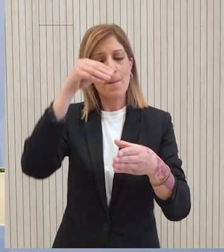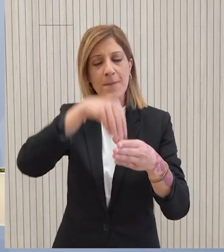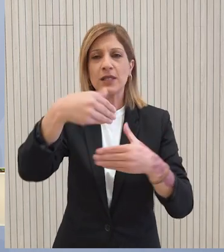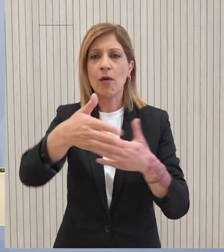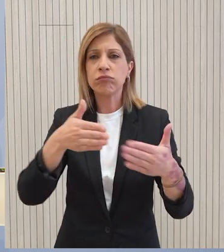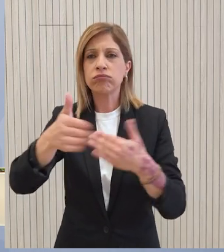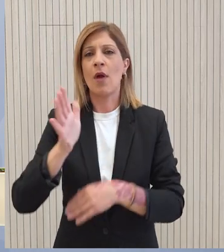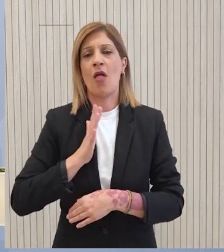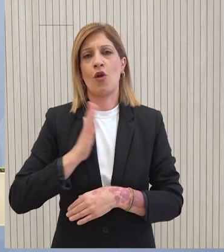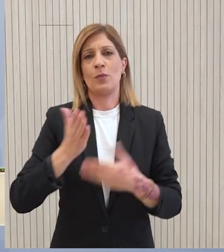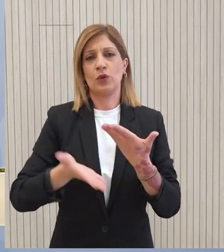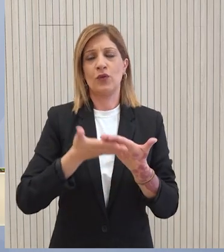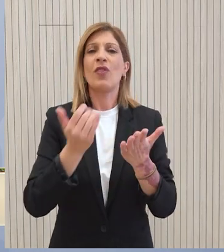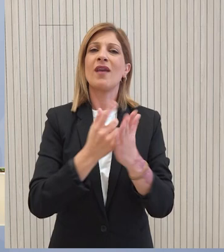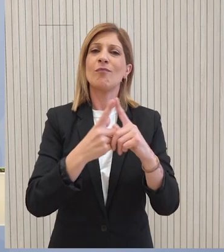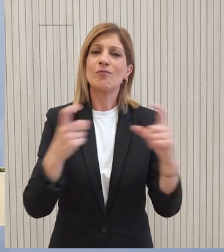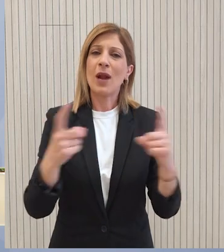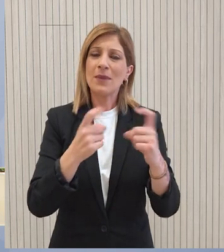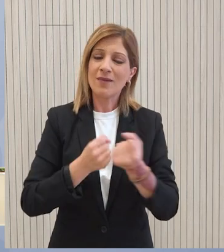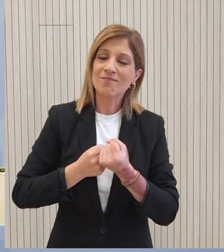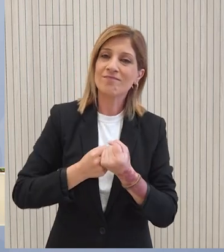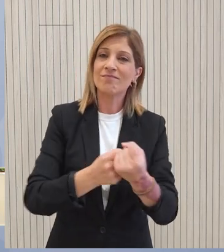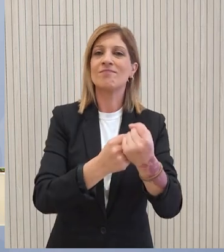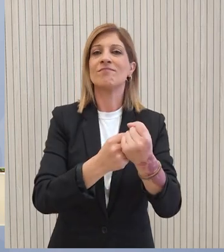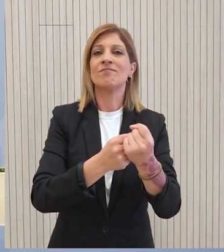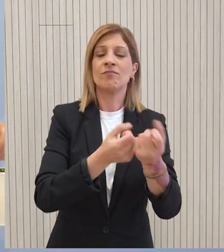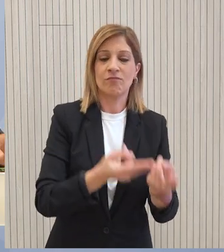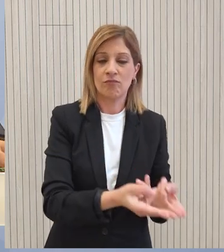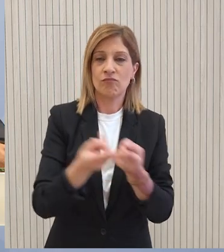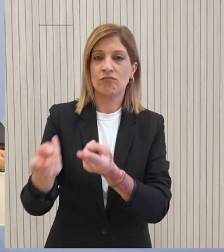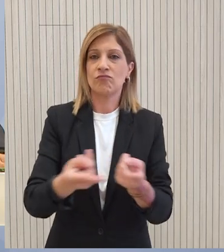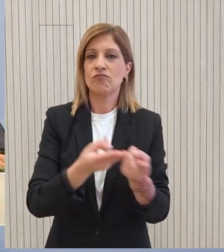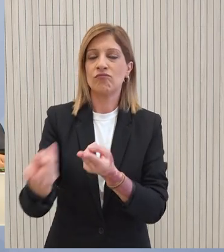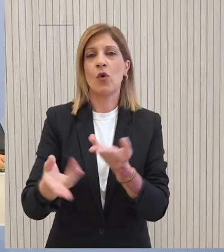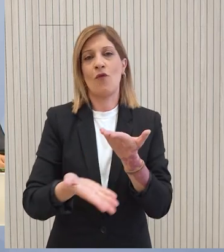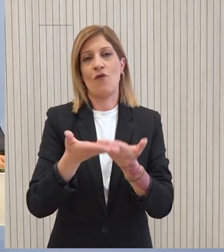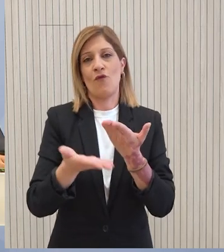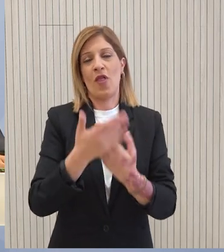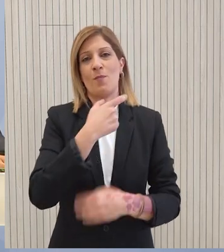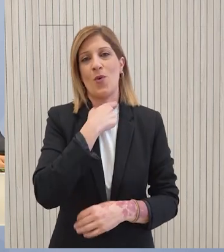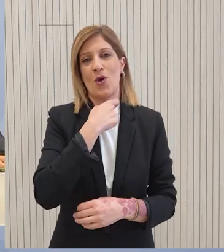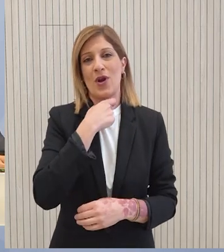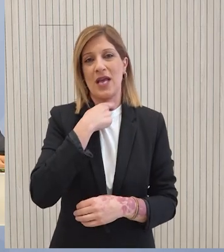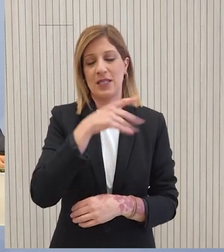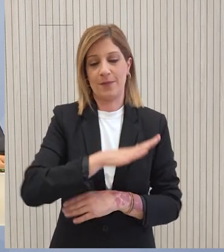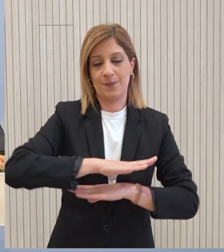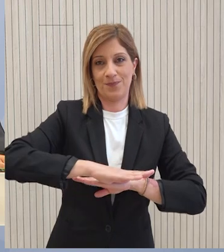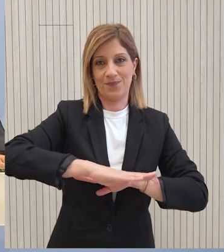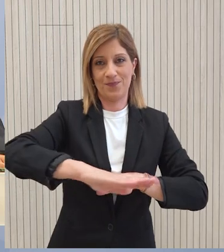βοήθειας, καθώς και εξοπλισμό υλικοτεχνικής υποστήριξης για την εκφόρτωση και μεταφορά της βοήθειας που θα αποστέλνεται στην προβλήδα.